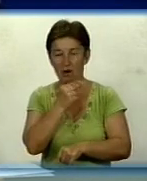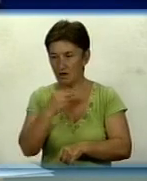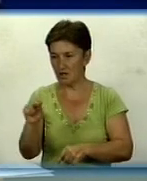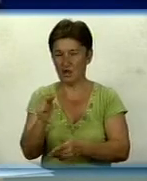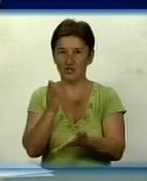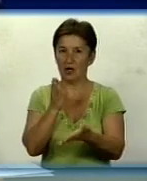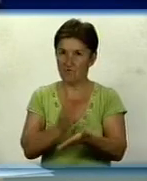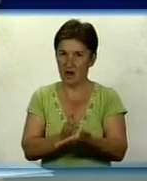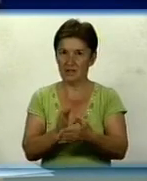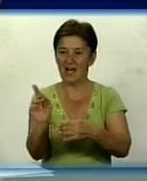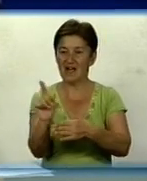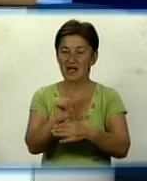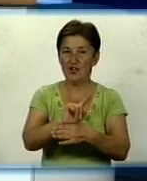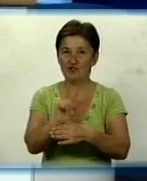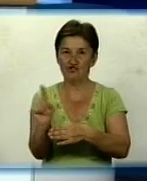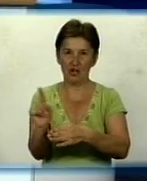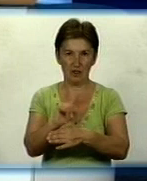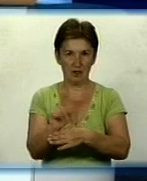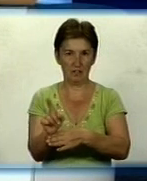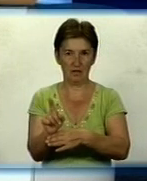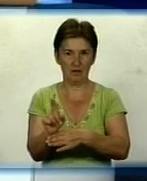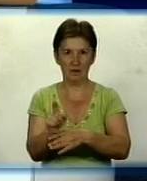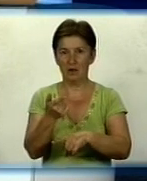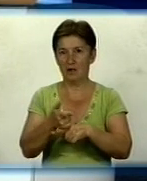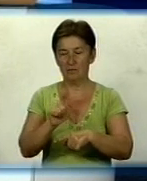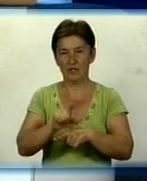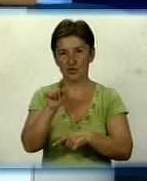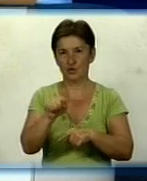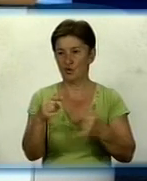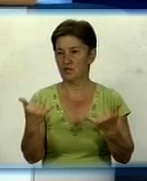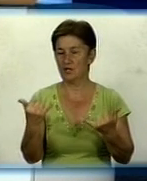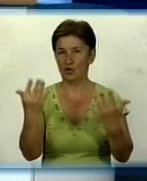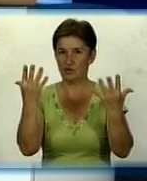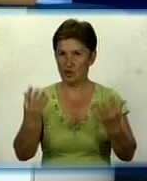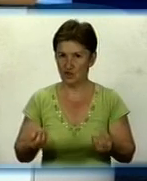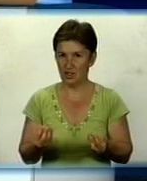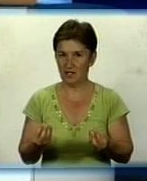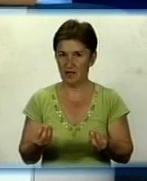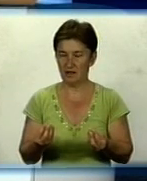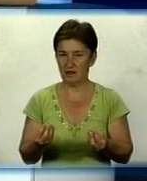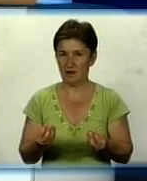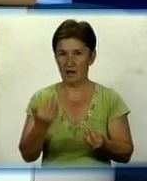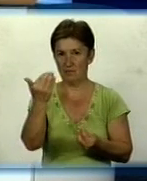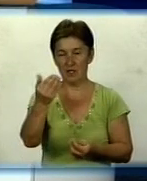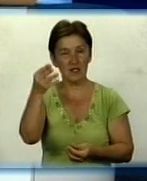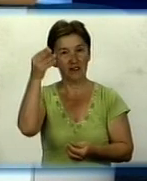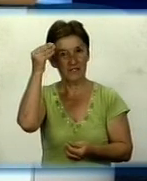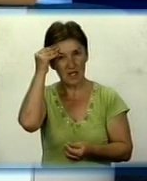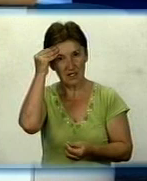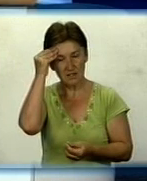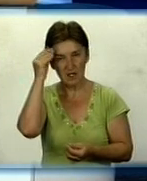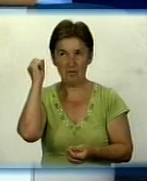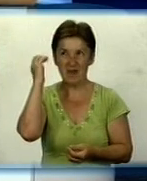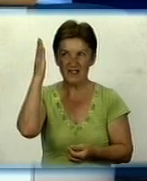Кожній садибі. Абсолютно вірно. І більше того, на сьогоднішній день дуже, мені здається, перспективна така